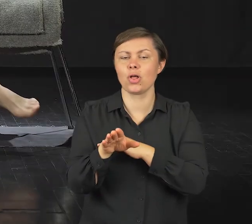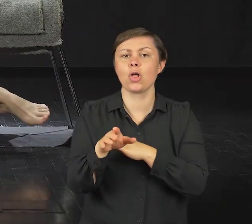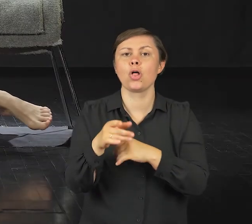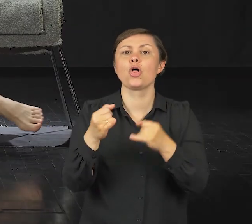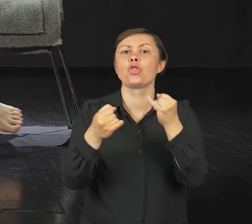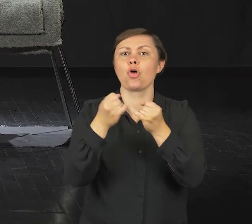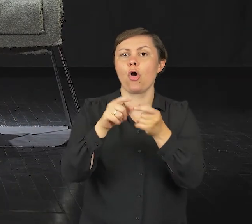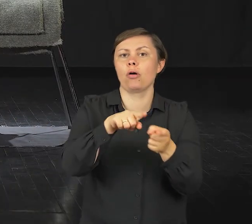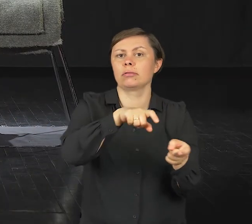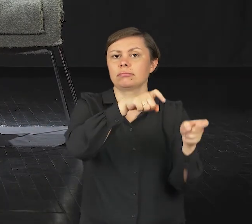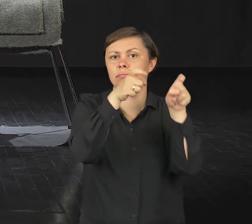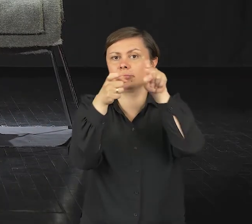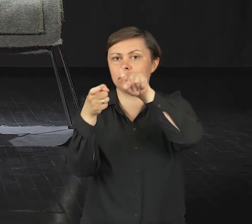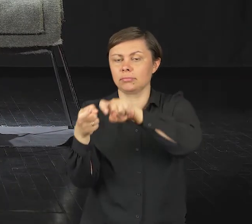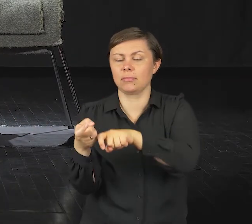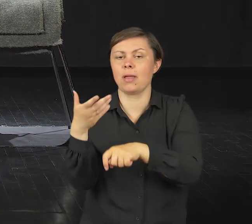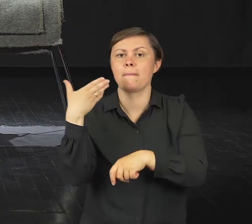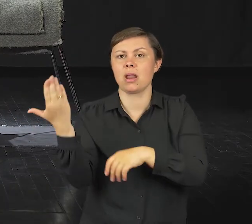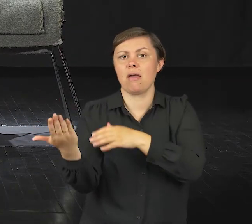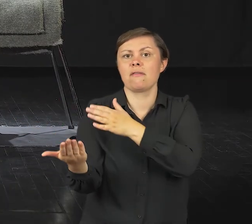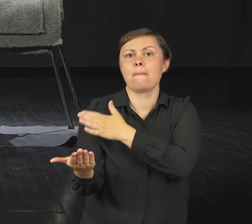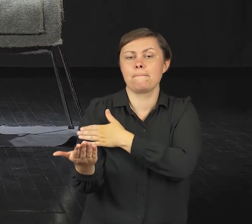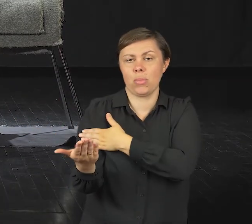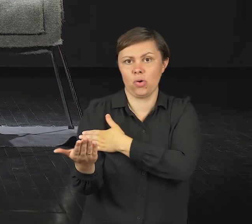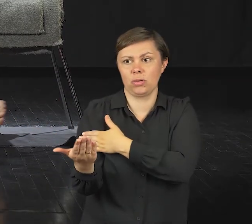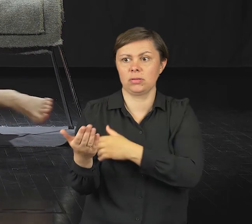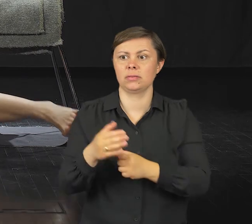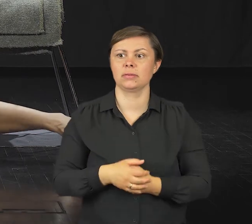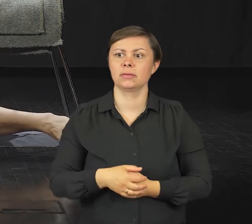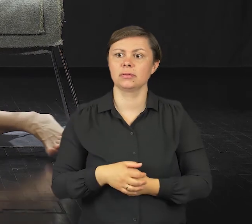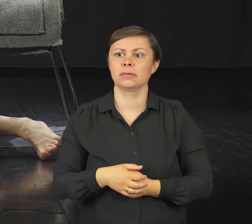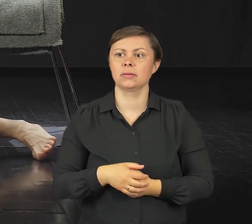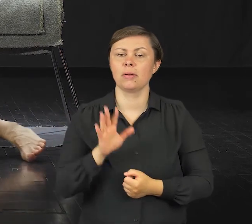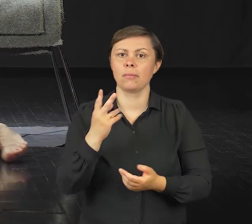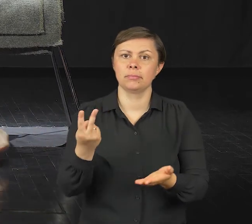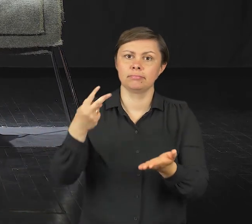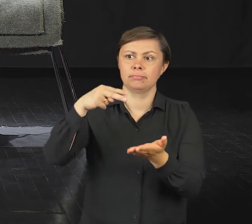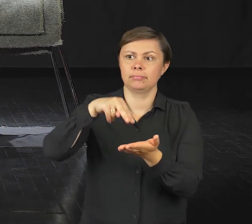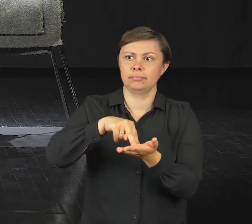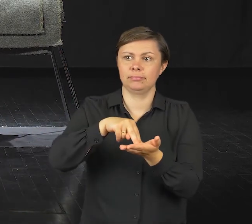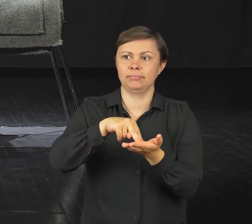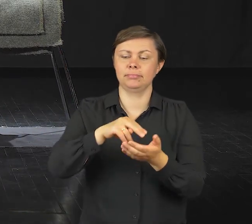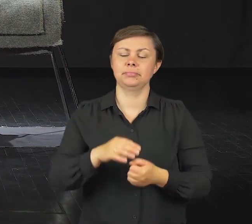przepaczasz się na prawy bok i podnosisz się do siadu.